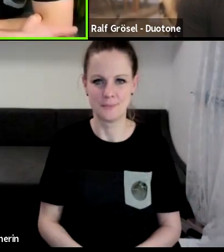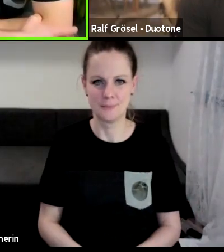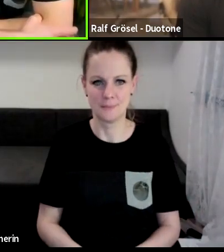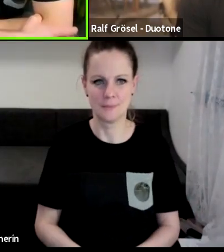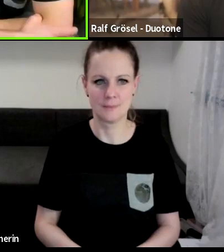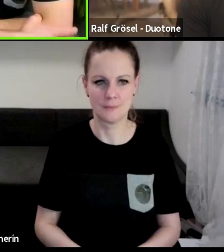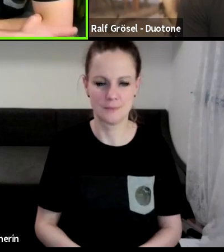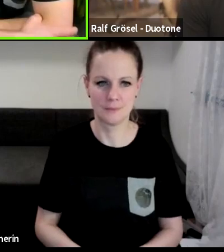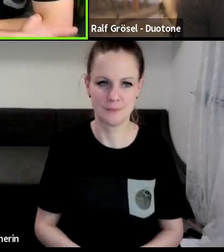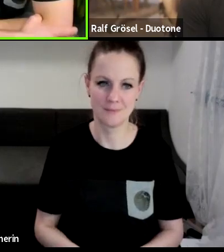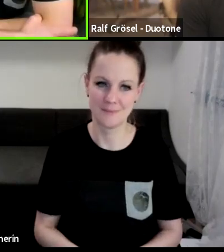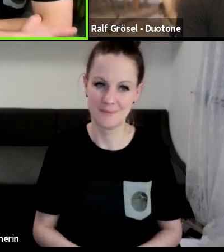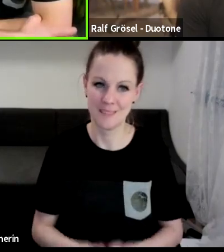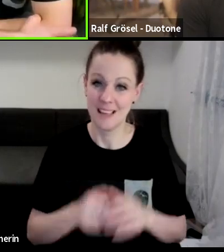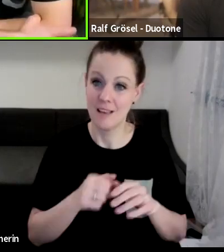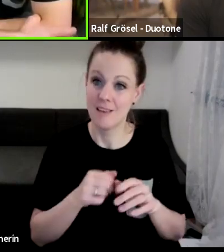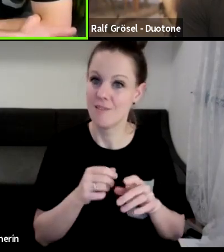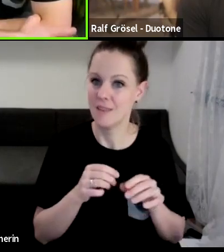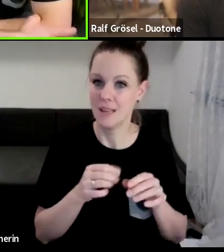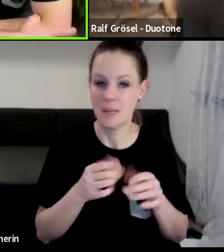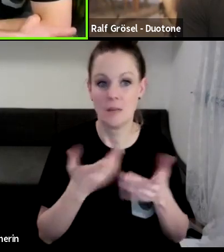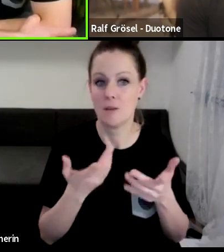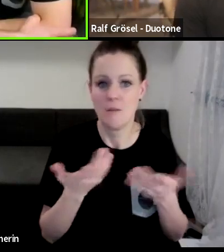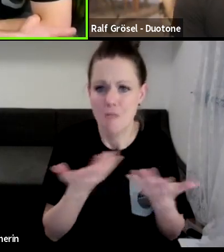Die potenziellen Ableger sind?